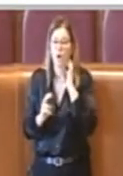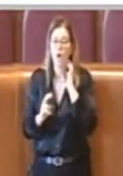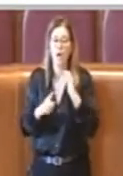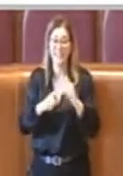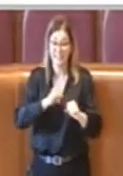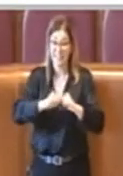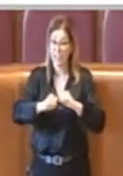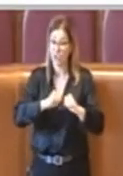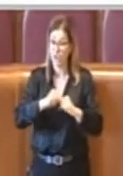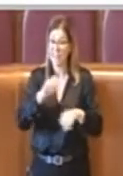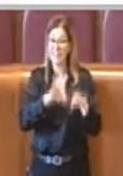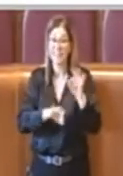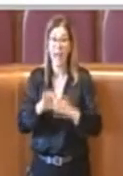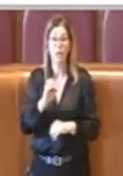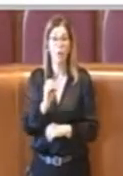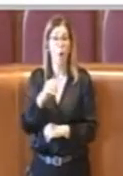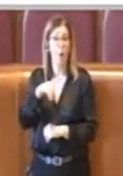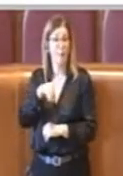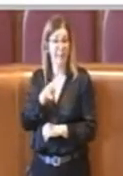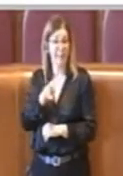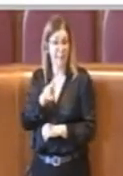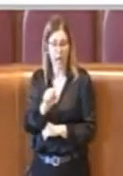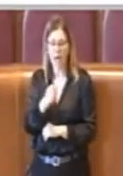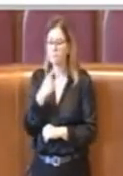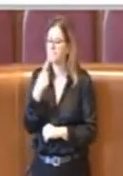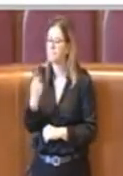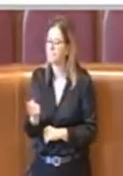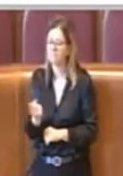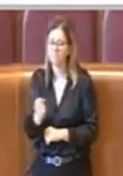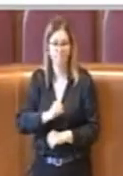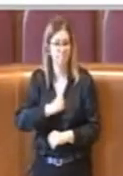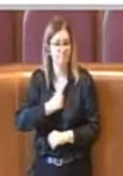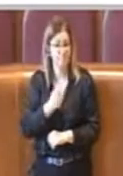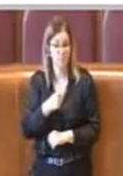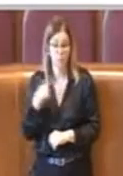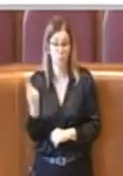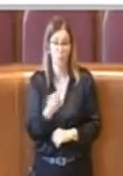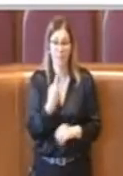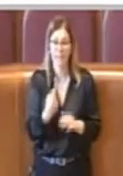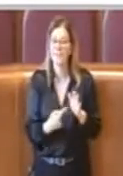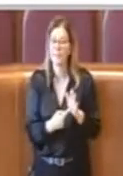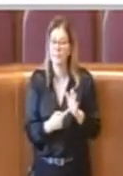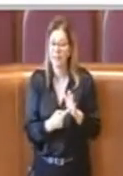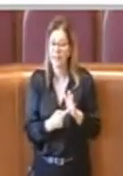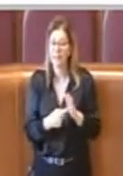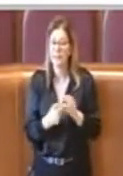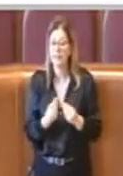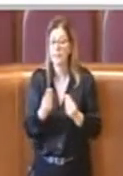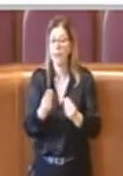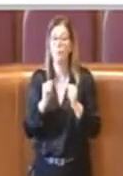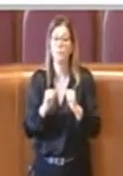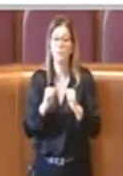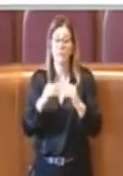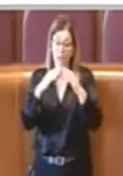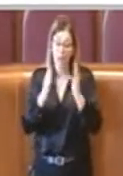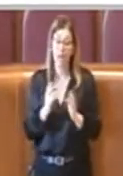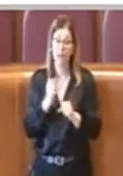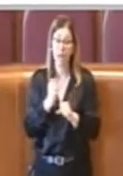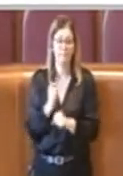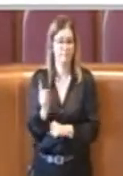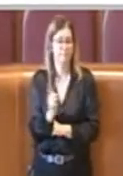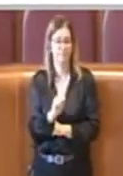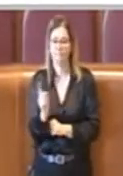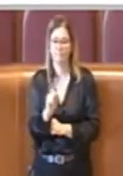'Opera ha dichiarato di non poter consentire a tutti i dipendenti di lavorare in modalità smart working che è la